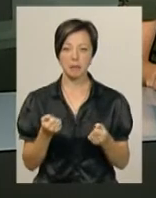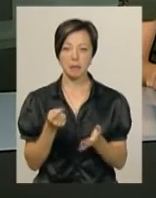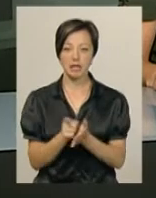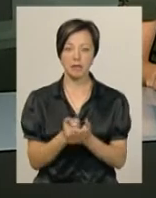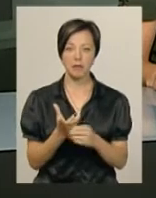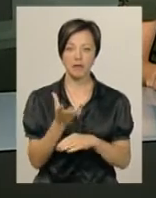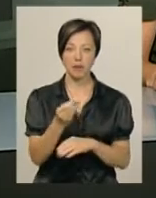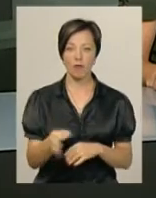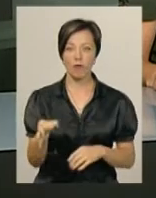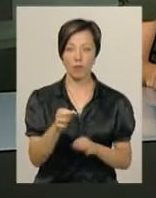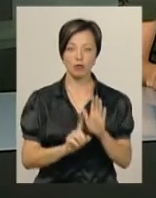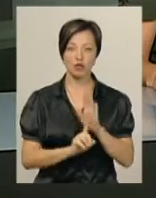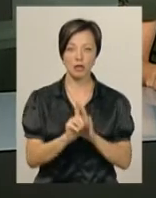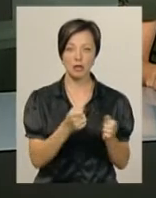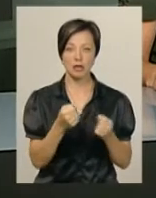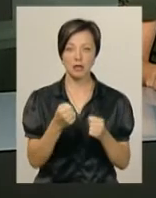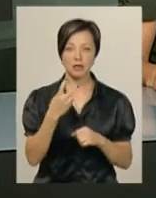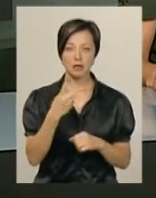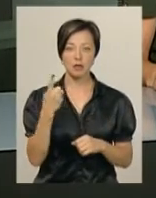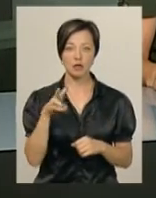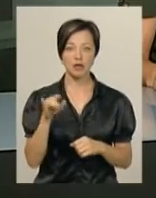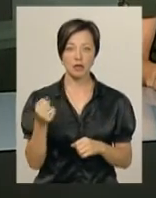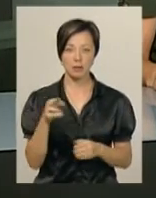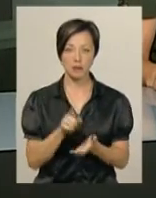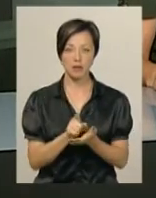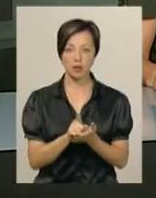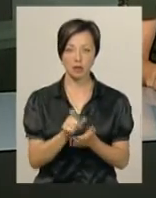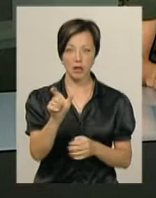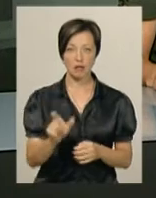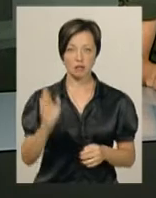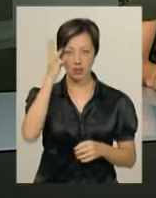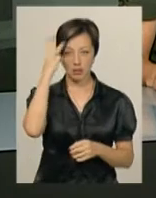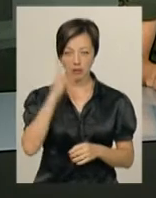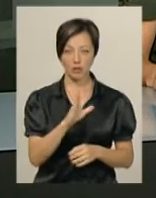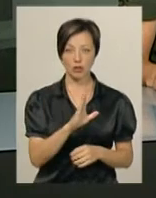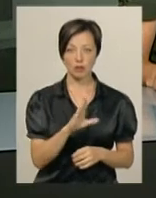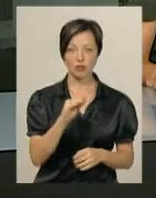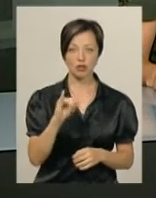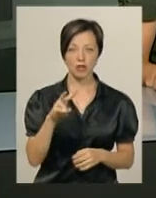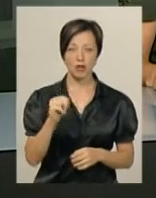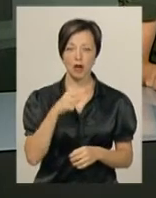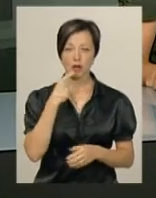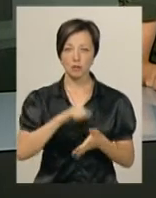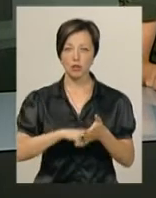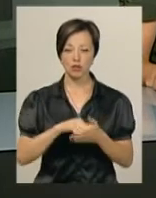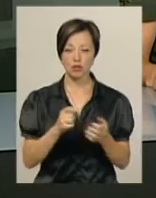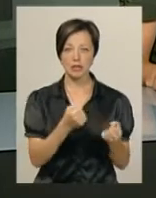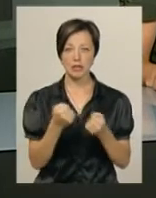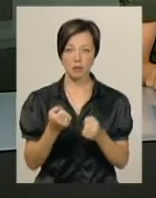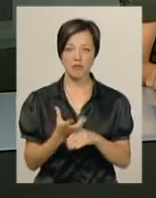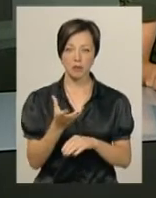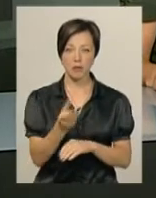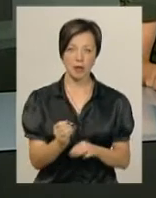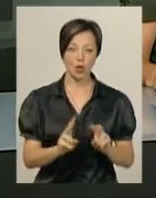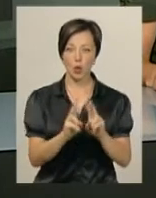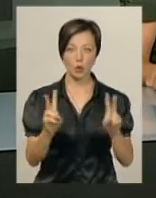виплатами в області почалися з 21 липня. Пенсіонер з Хмельницького Володимир Жила каже, причину, чому затримують виплати,